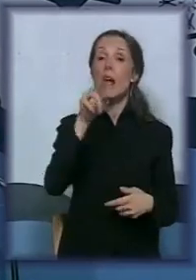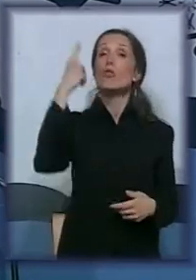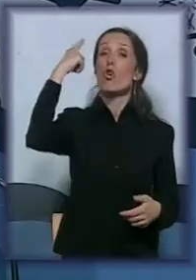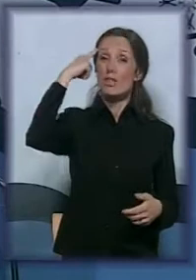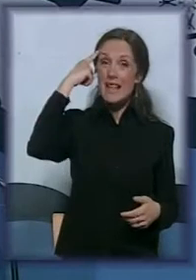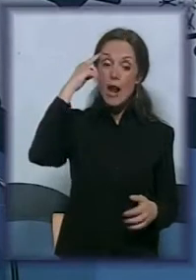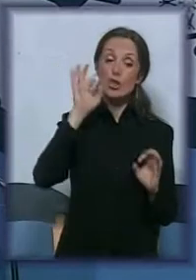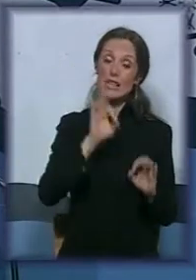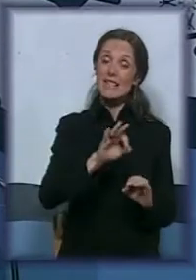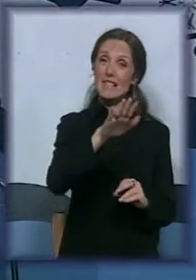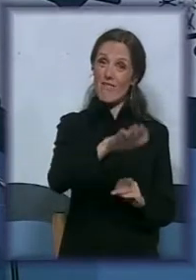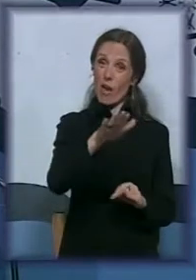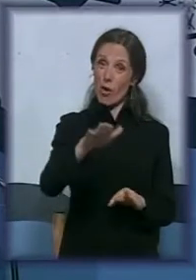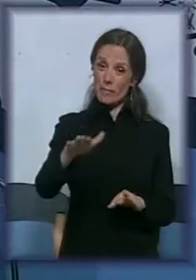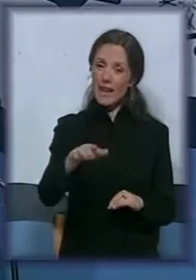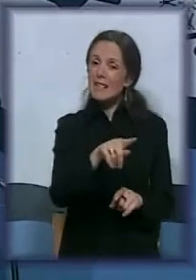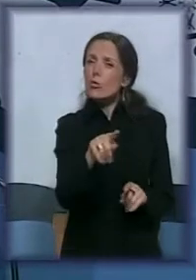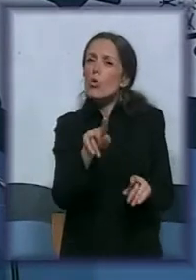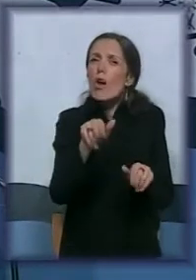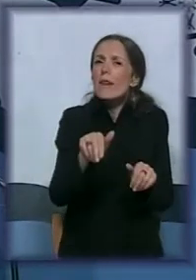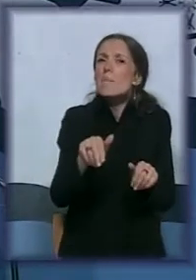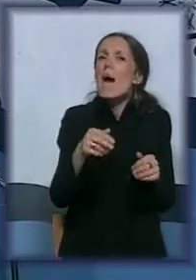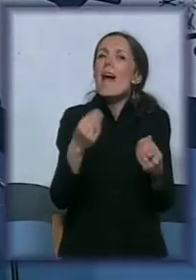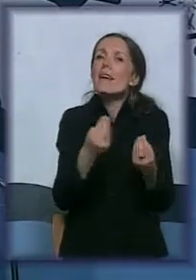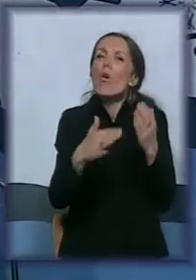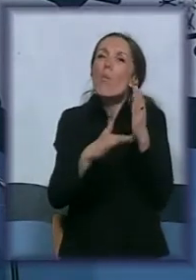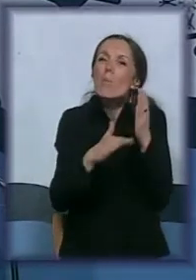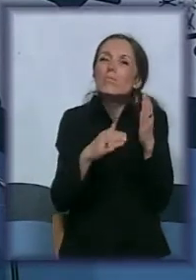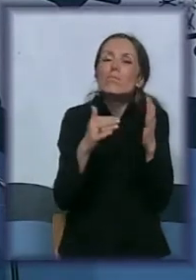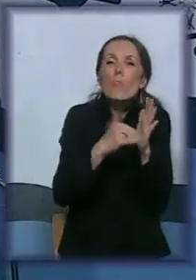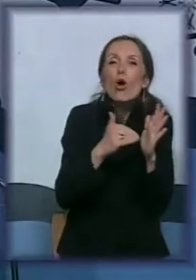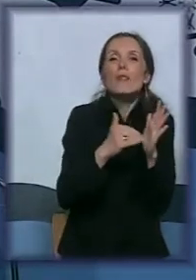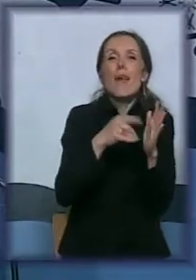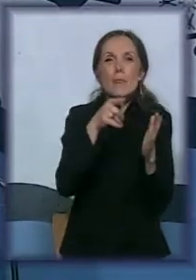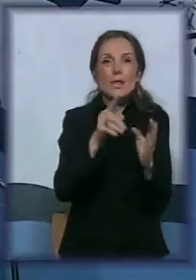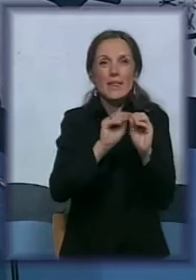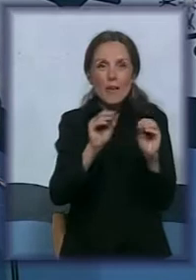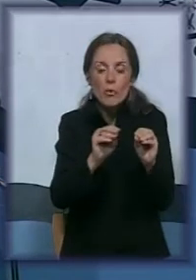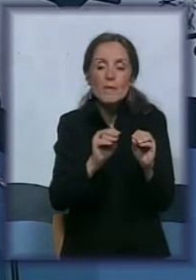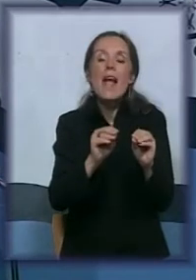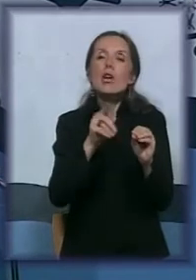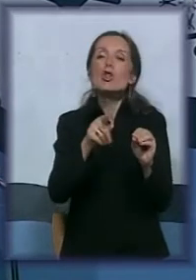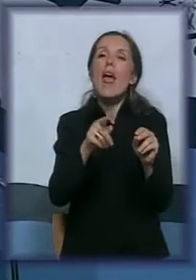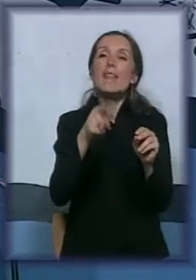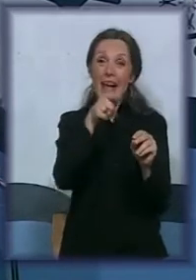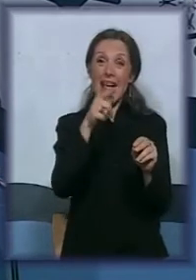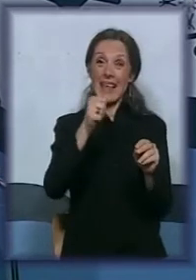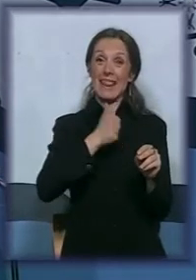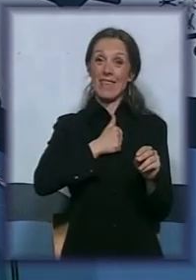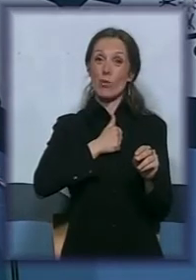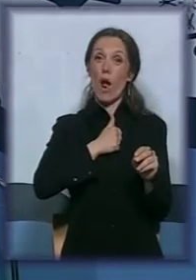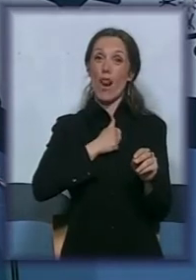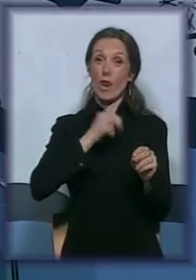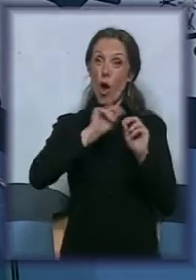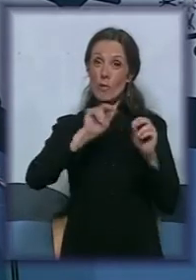detetu koja ima potrebu za takvim vidom edukacije, da mu se prosto priđe na jedan malo drugačiji način, da mu se